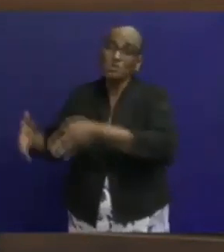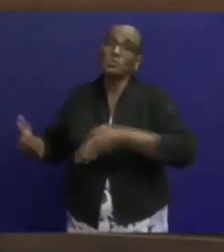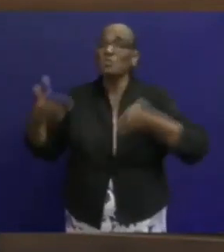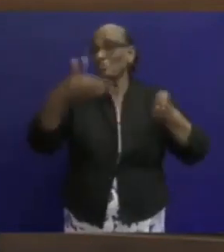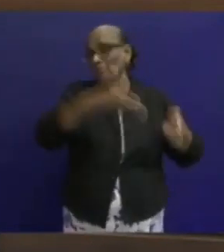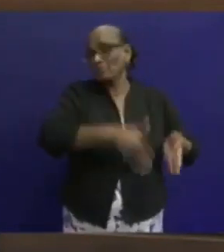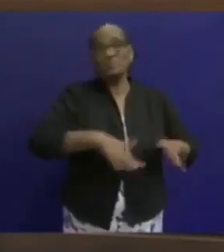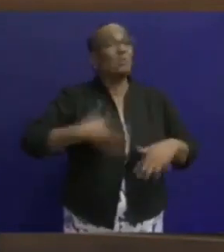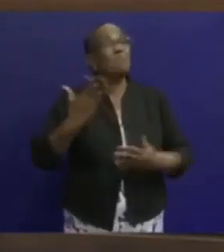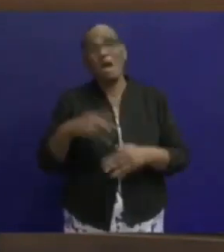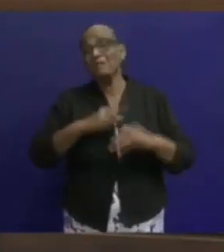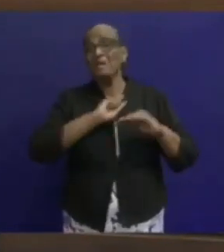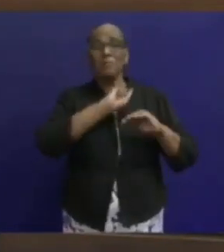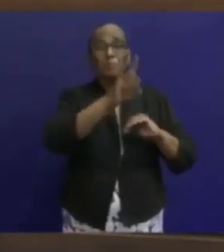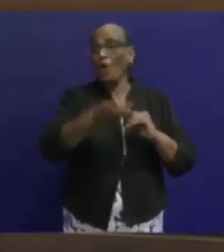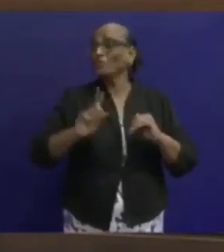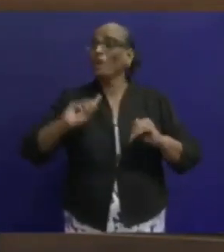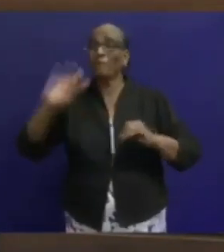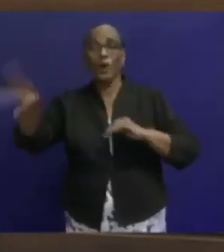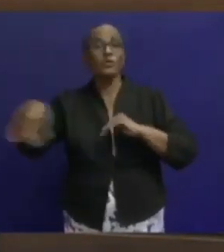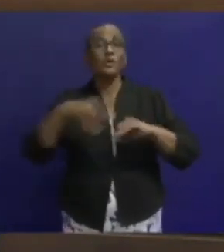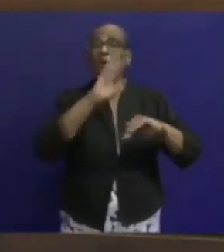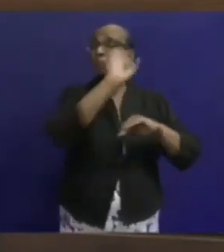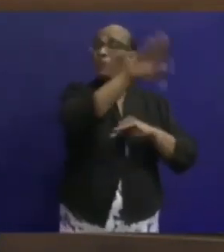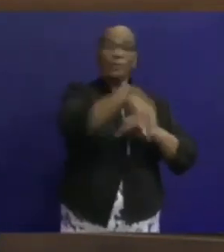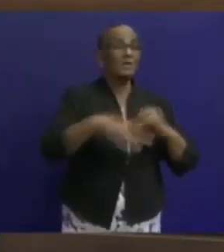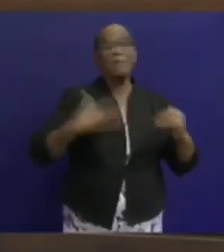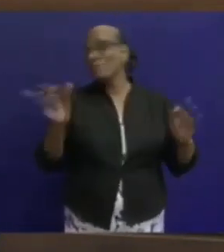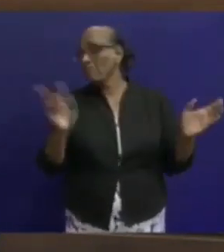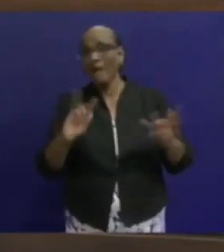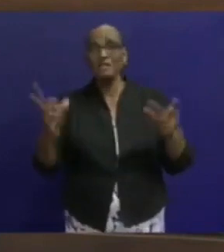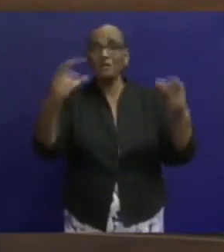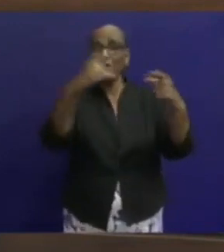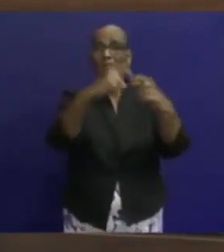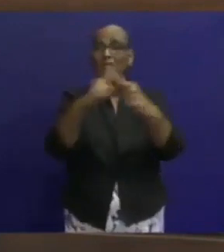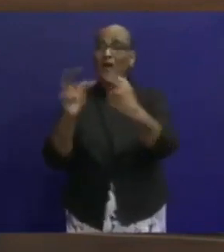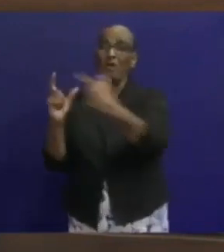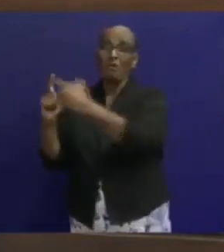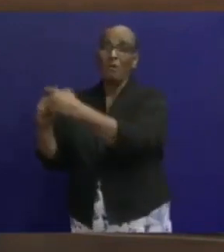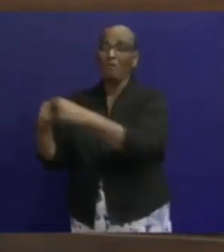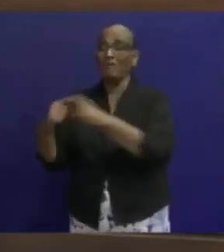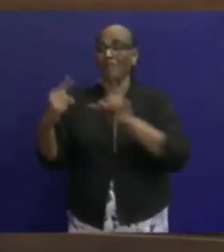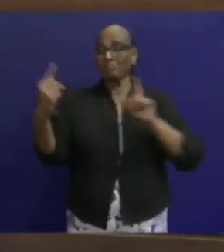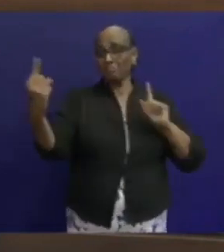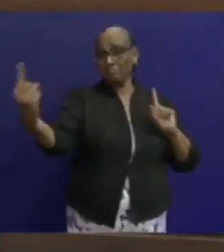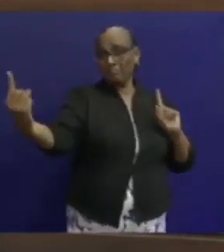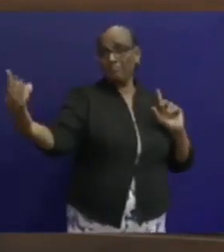naar buiten gaan. Je moet niet met andere mensen in contact komen op een kortere afstand dan twee meter.